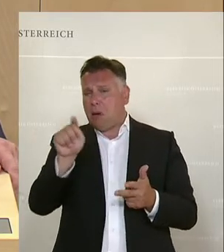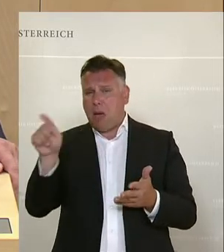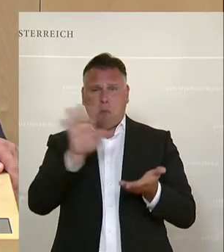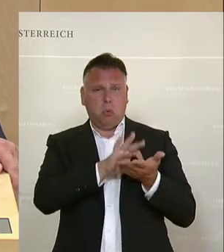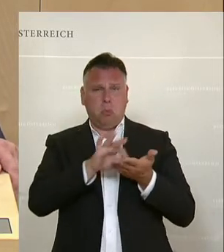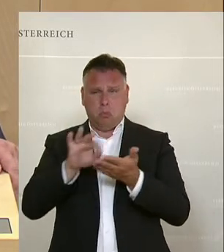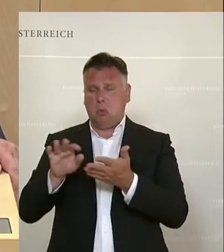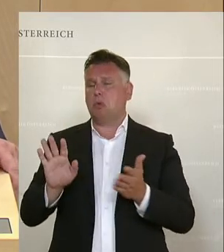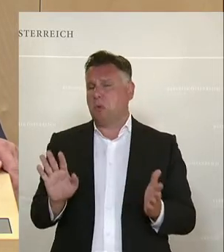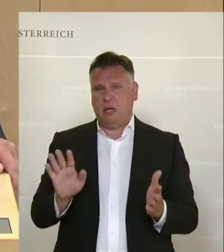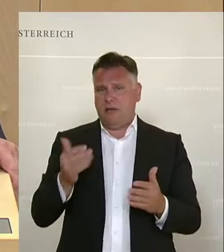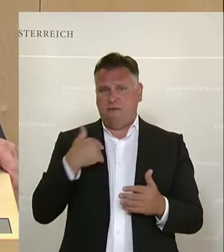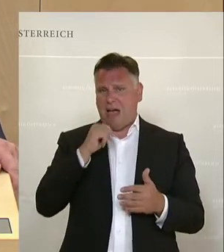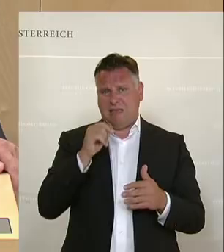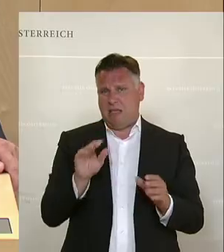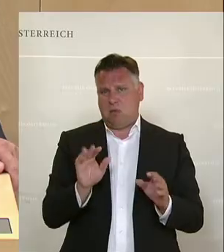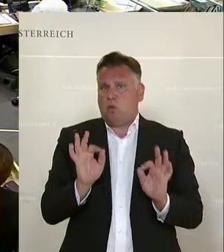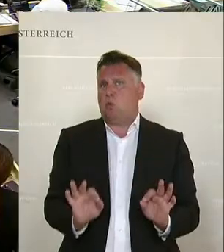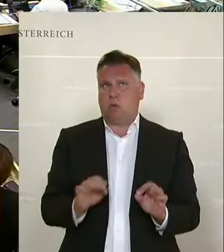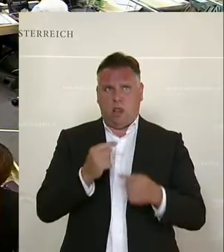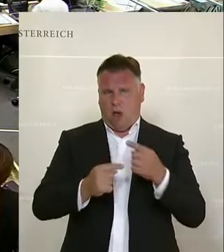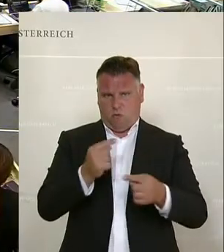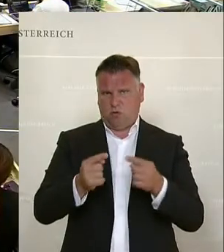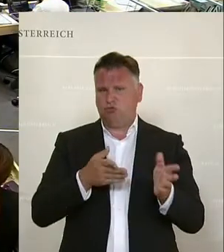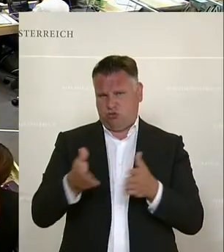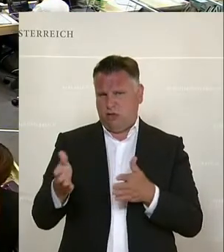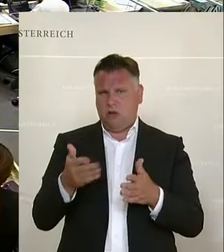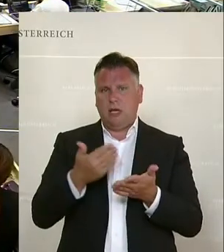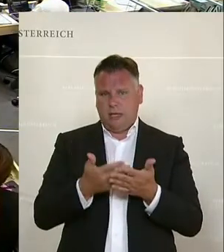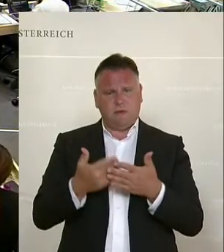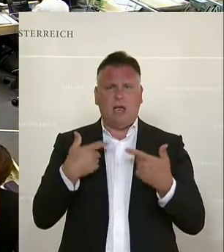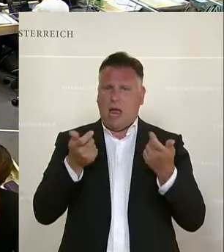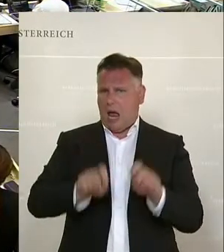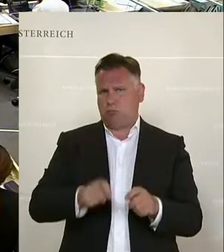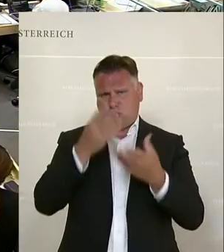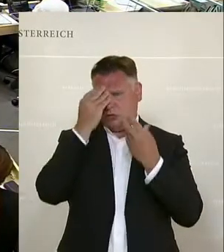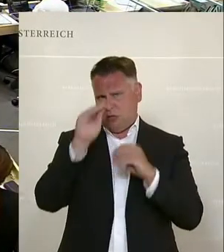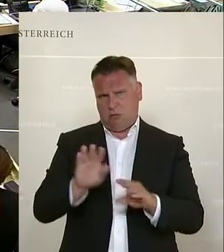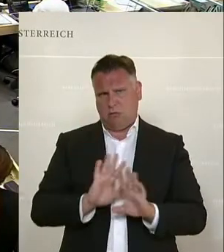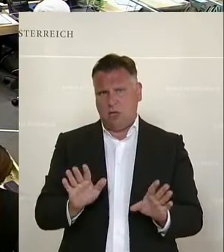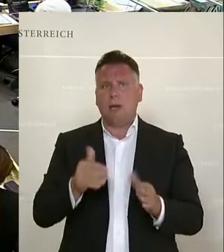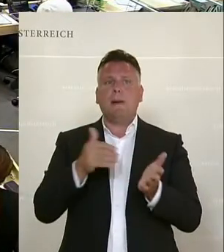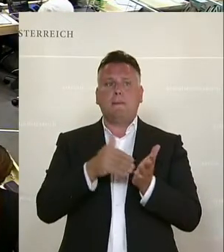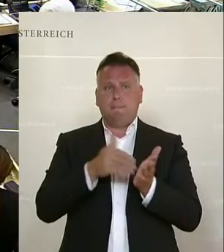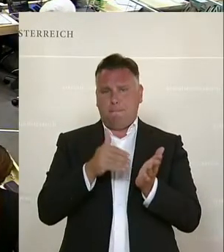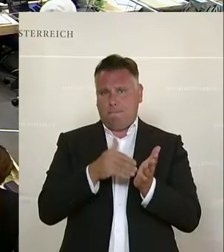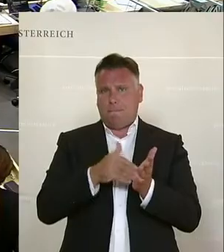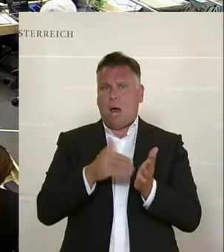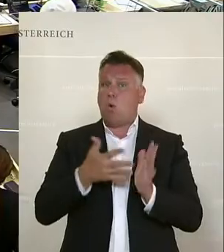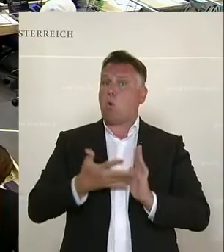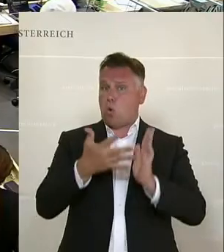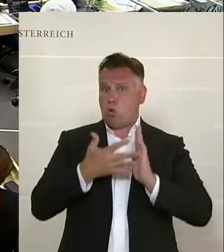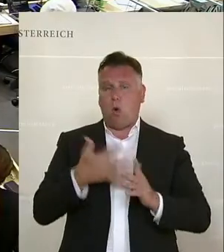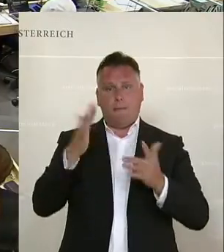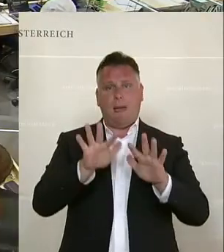nicht regelmäßig waren und ehrlich geführt worden sind. Und deshalb sage ich abschließend, wir brauchen wirklich auch eine Stärkung der parlamentarischen Kontrolle